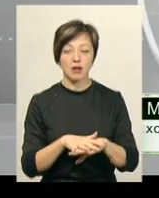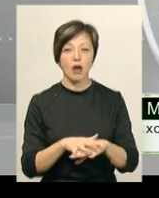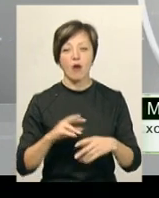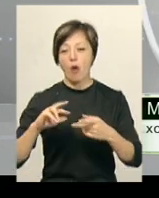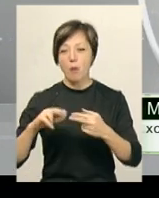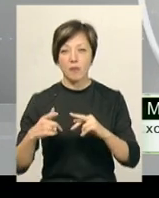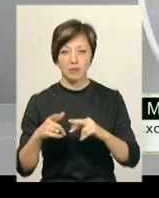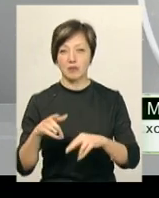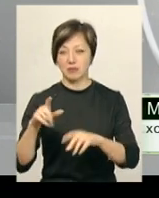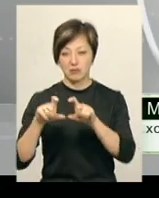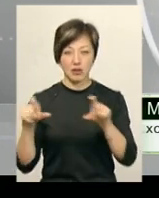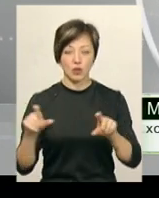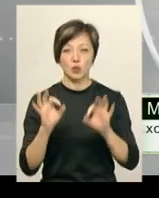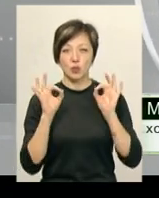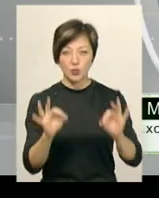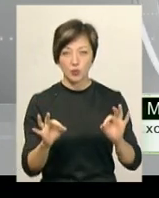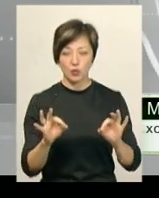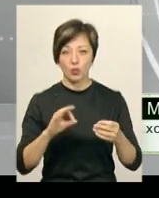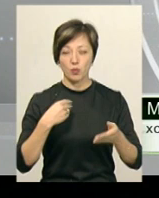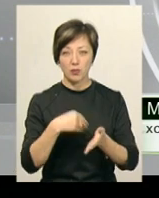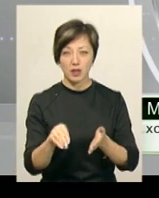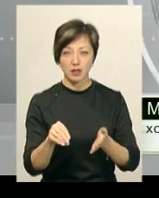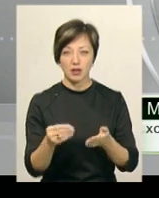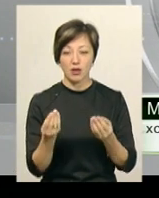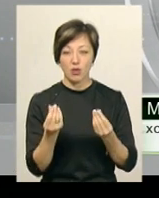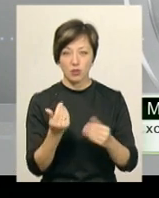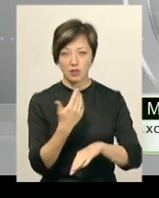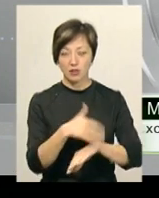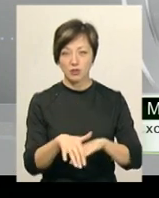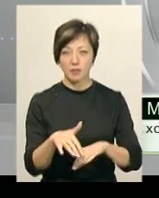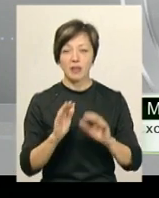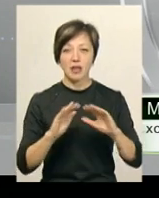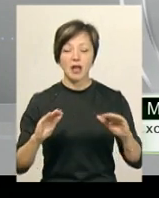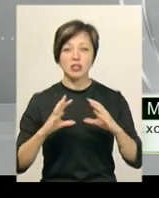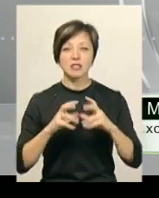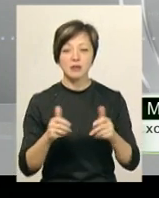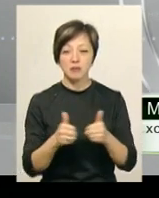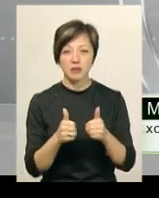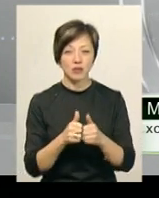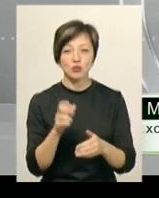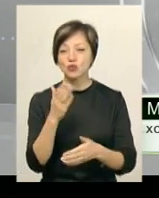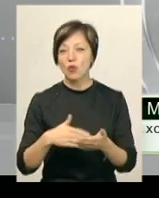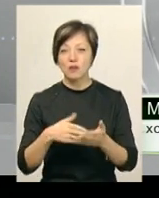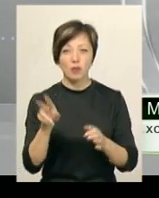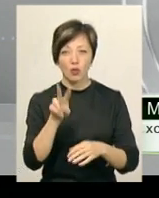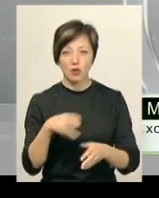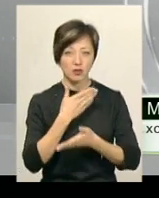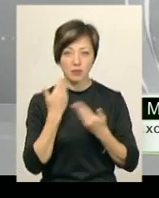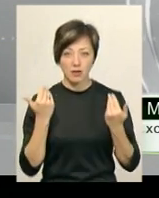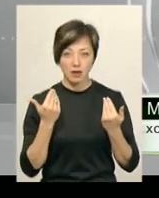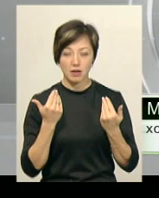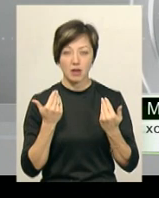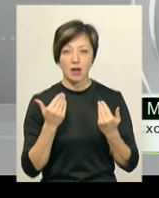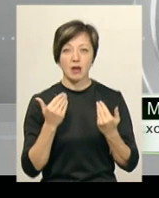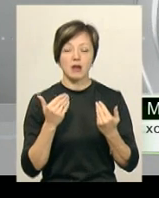не було валюти, щоб купити. Далі для дитячого світу обмінник. Теж зовсім доларів немає. Хоча люди стояли,